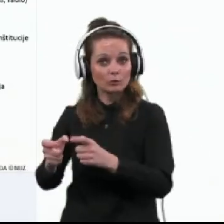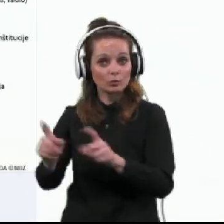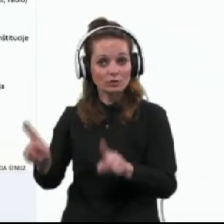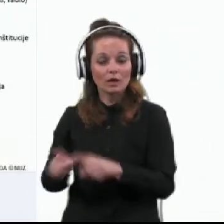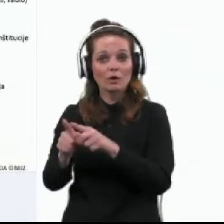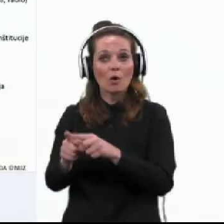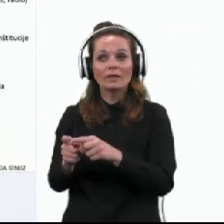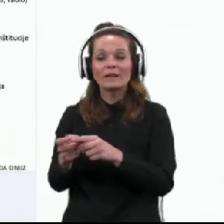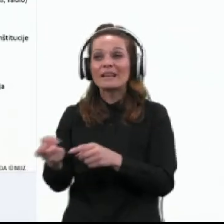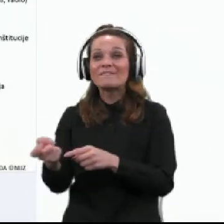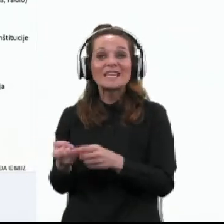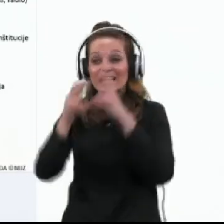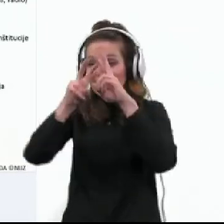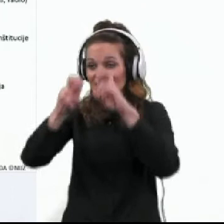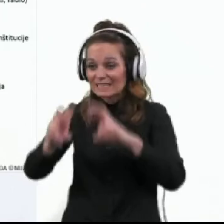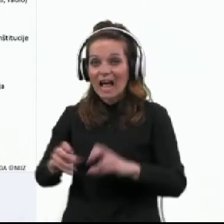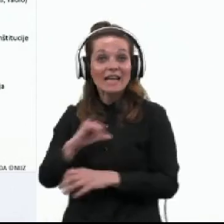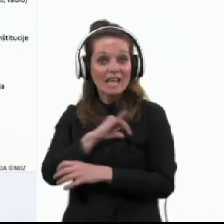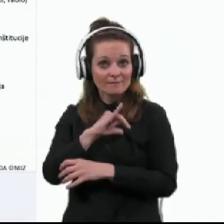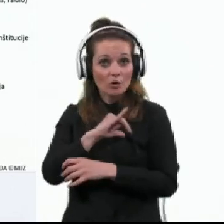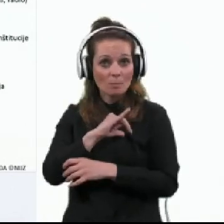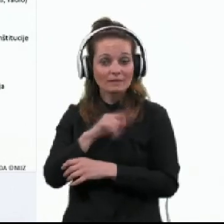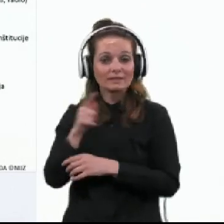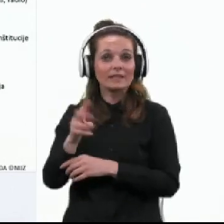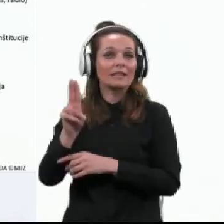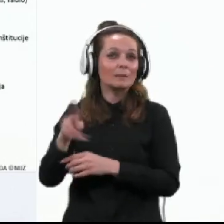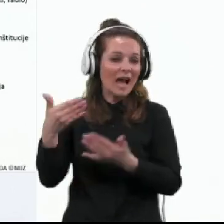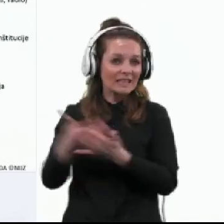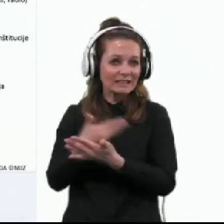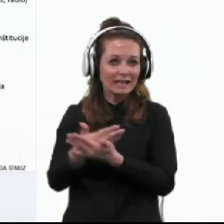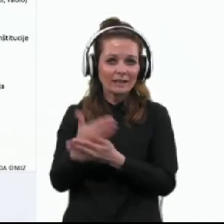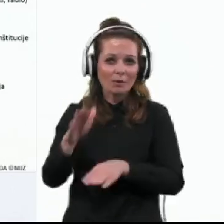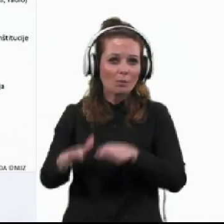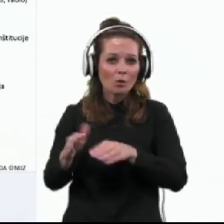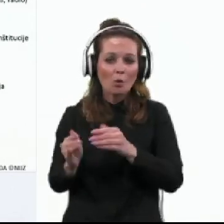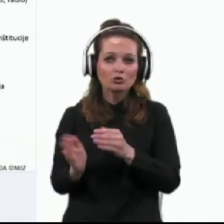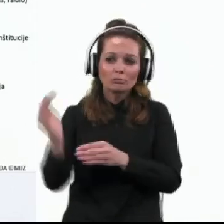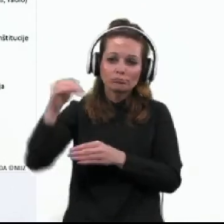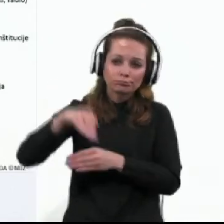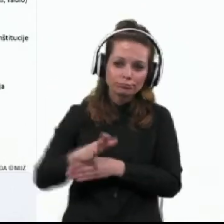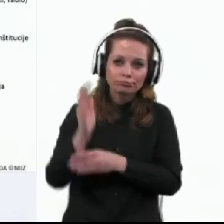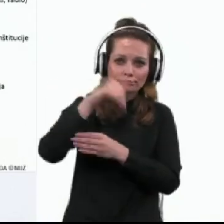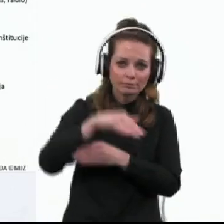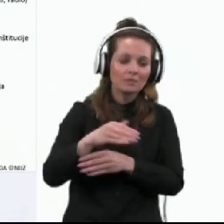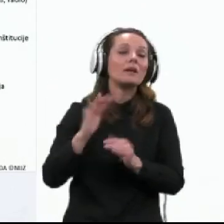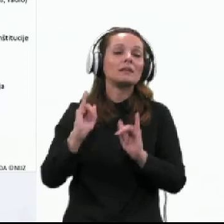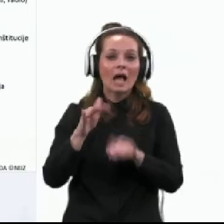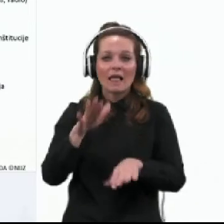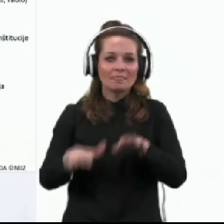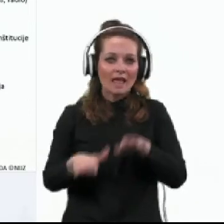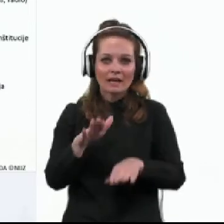kot vero iskanja informacij je trend mogoče malo bolj gor in dol, ampak nekako